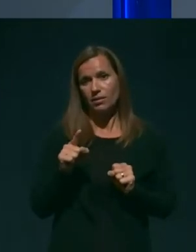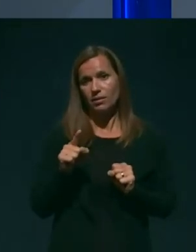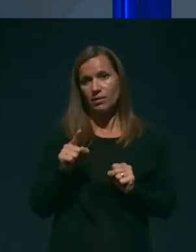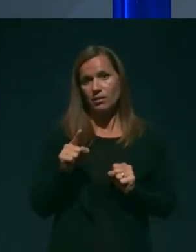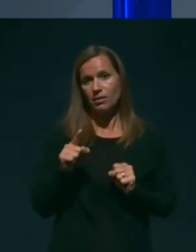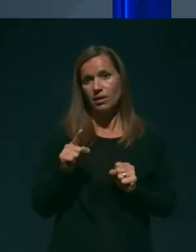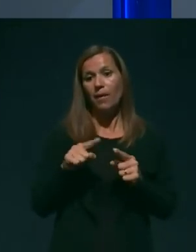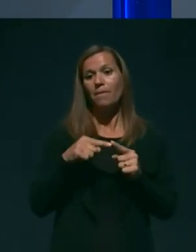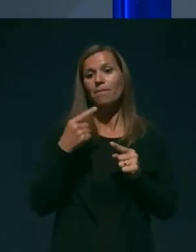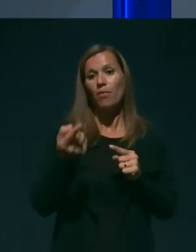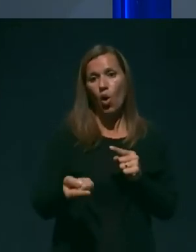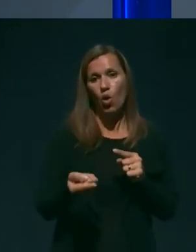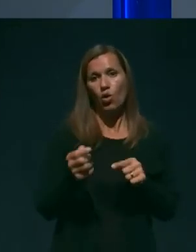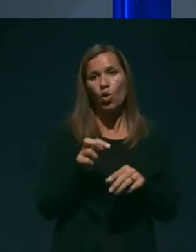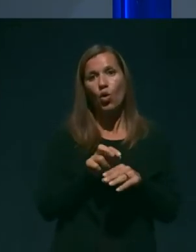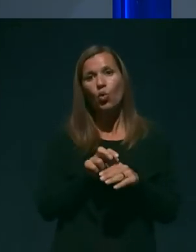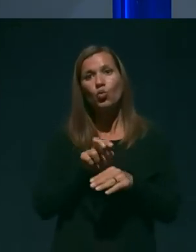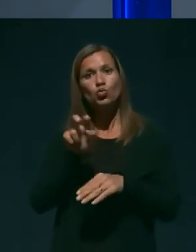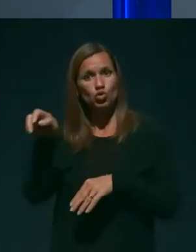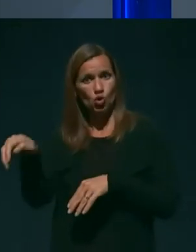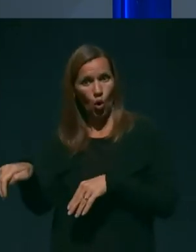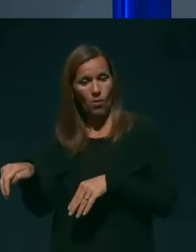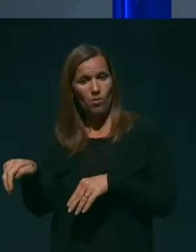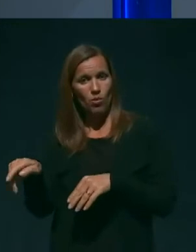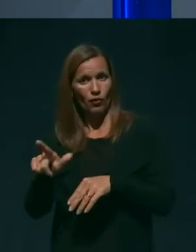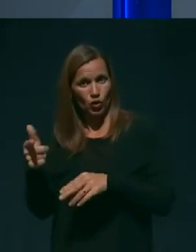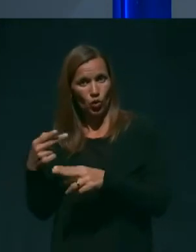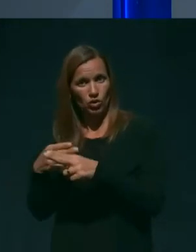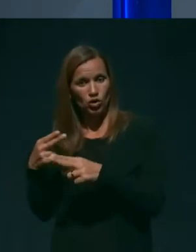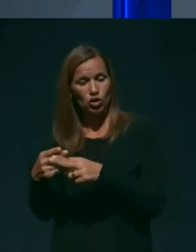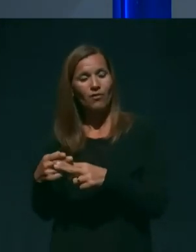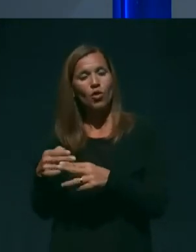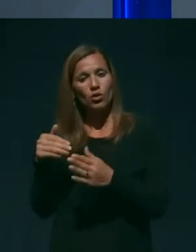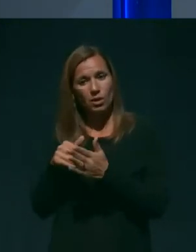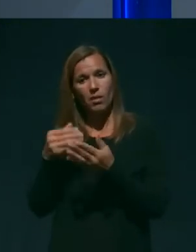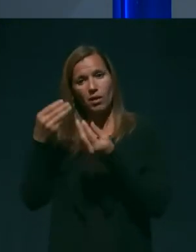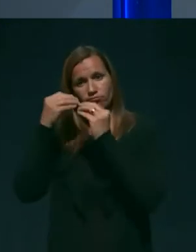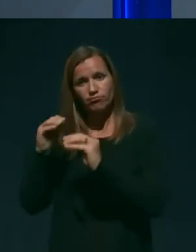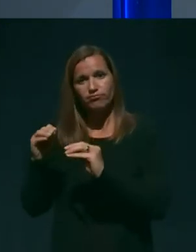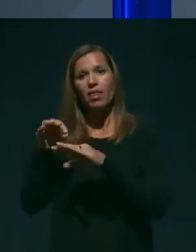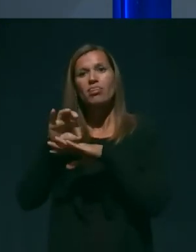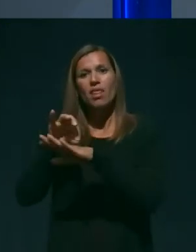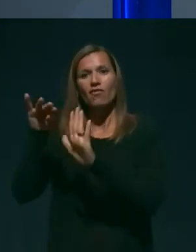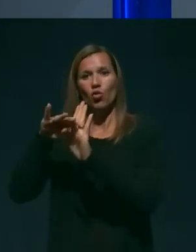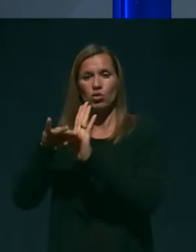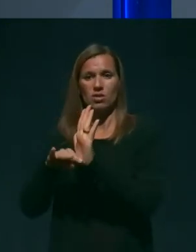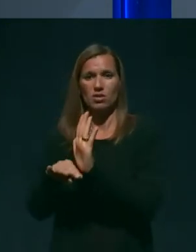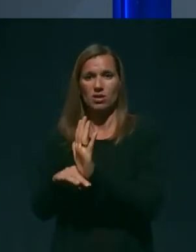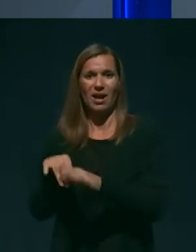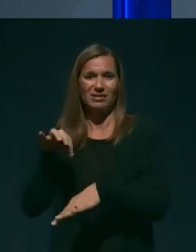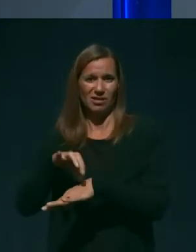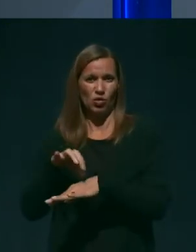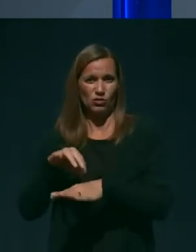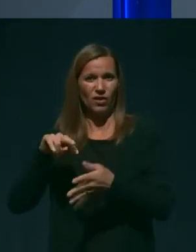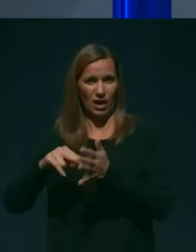okviru navodil zdravstvene stroke. Kar se tiče